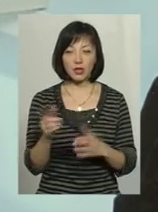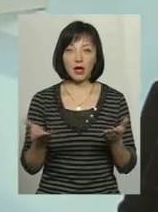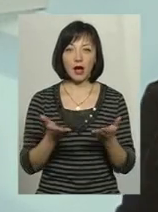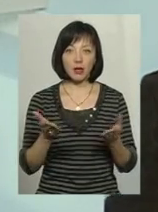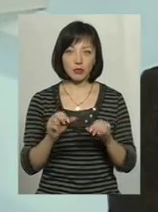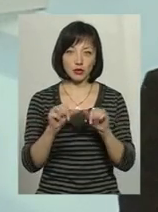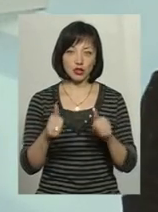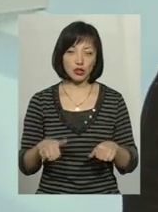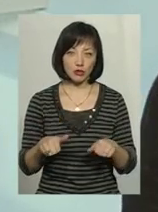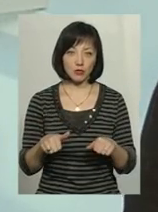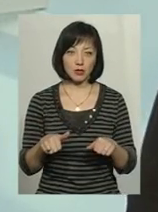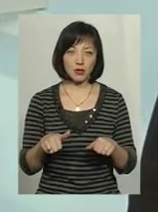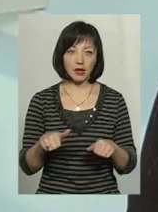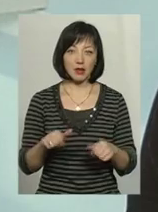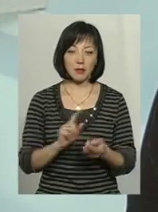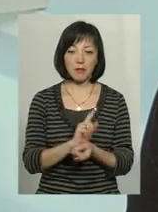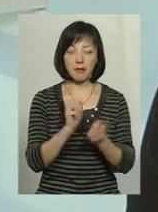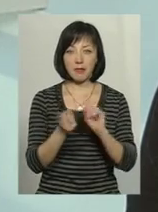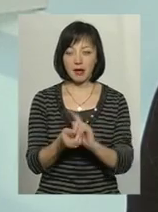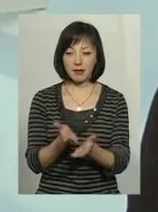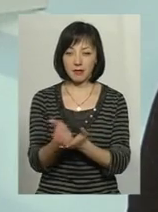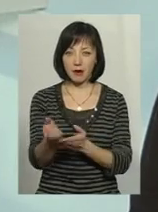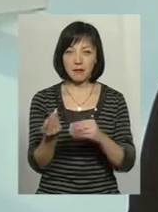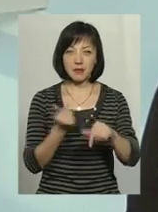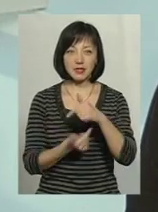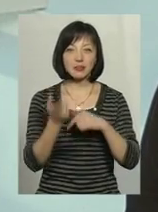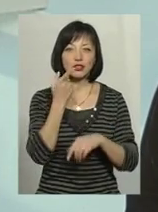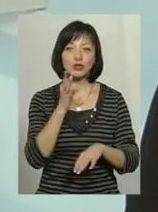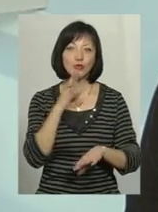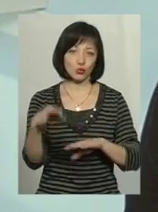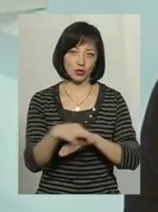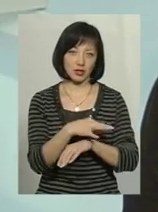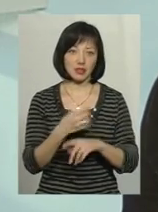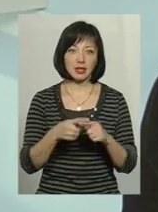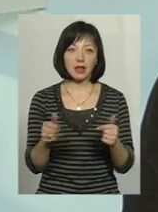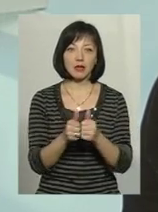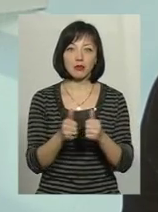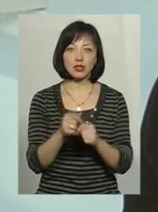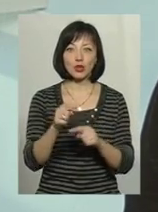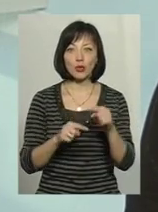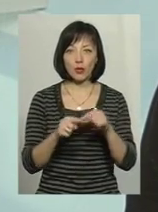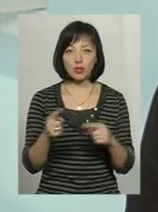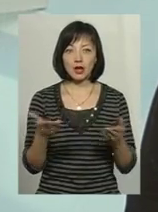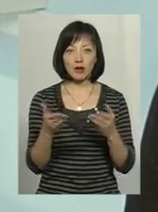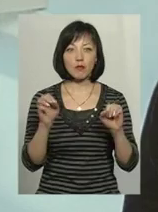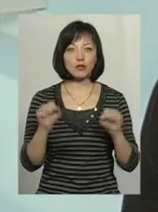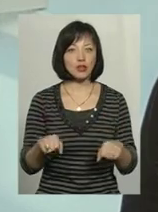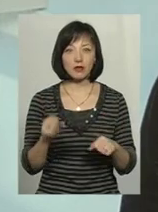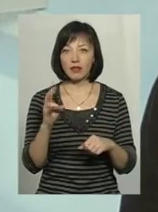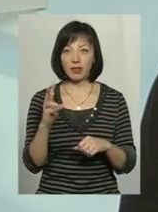щодом перенаправляють ці всі бізнеси. Зазвичай це дружина, тому що, ну, це найближчий родич, який, можливо,